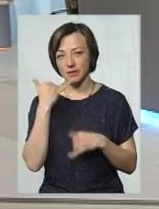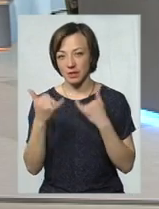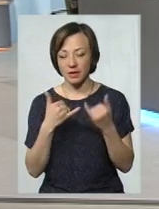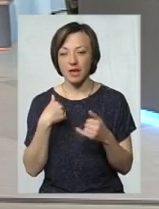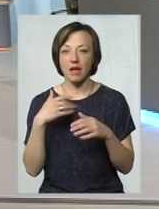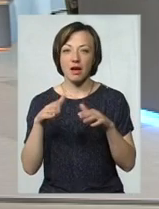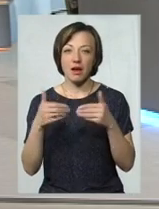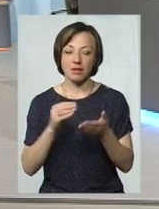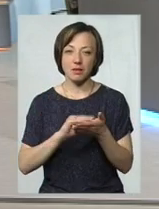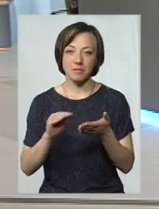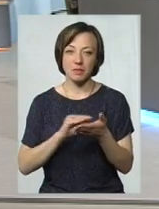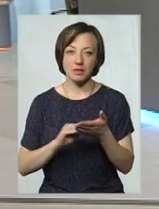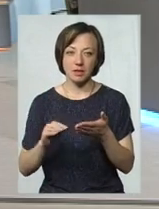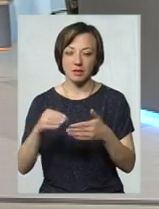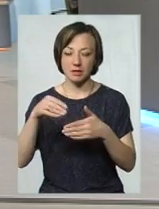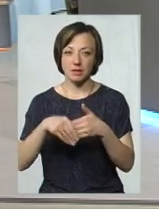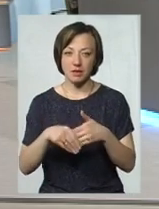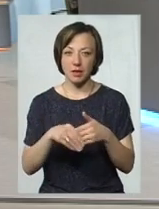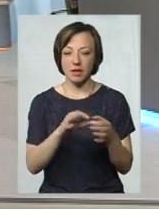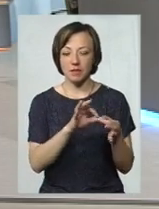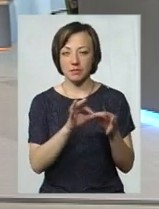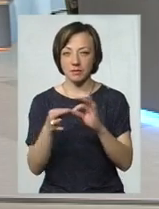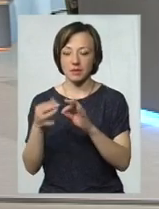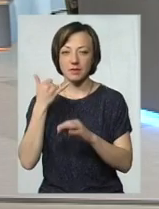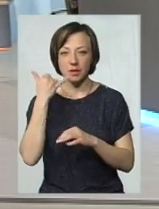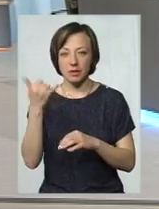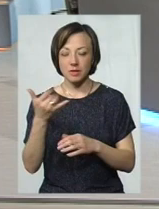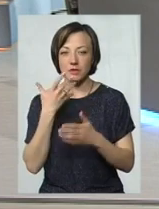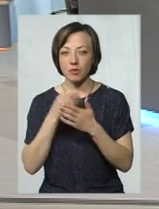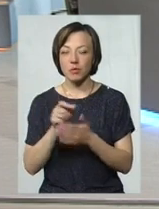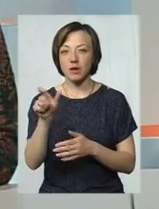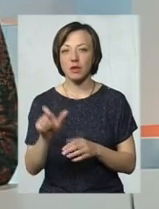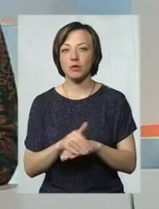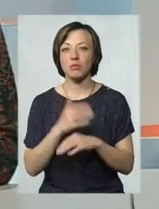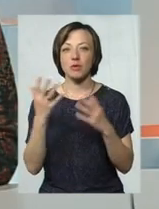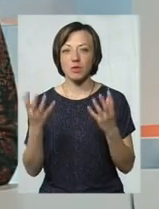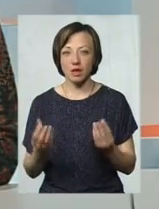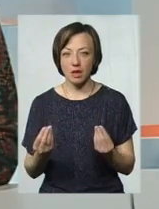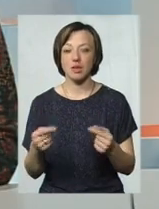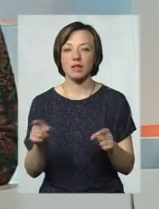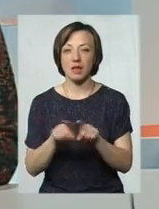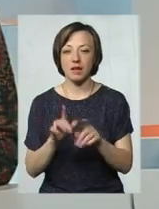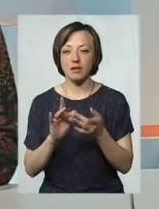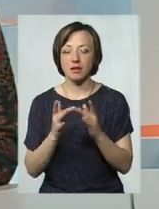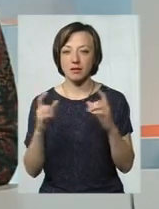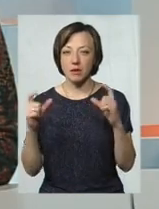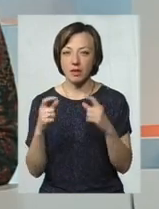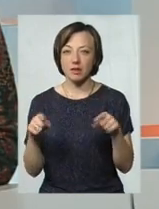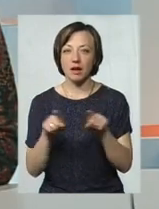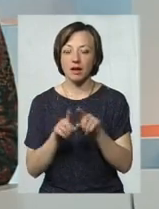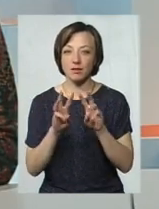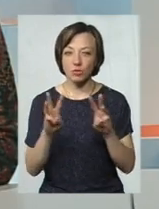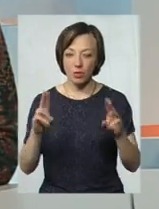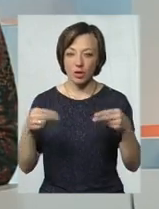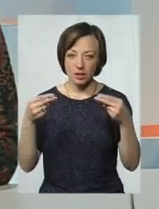Я би радив бізнесу написати скрипт, алгоритм дзвінка, і передзвонити своєму клієнту, і сказати, доброго дня, такий-то інтернет-магазин, або така-то сторінка,